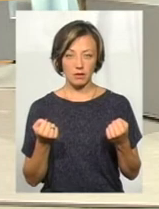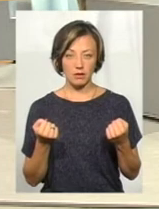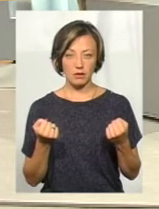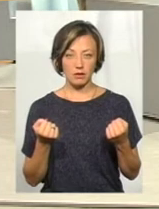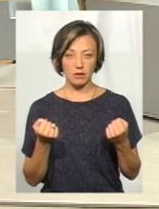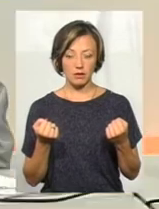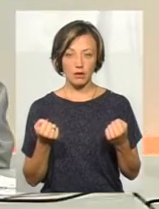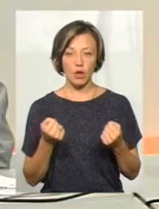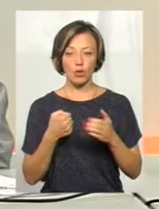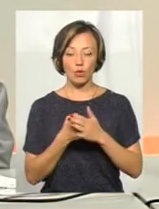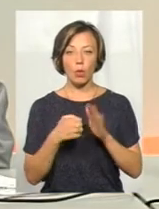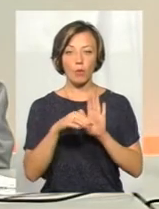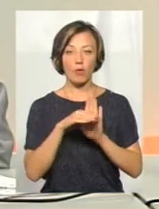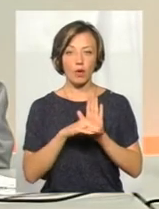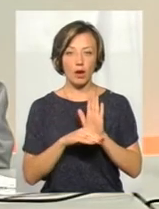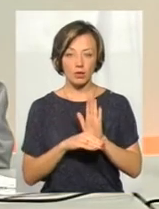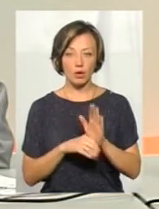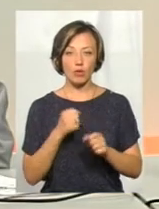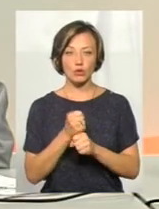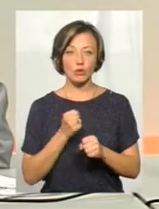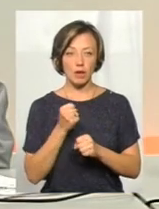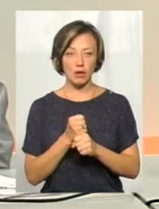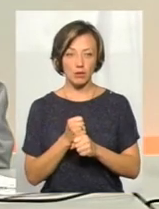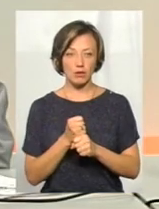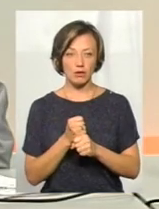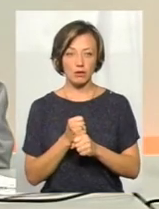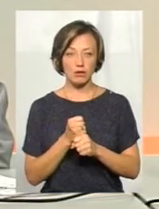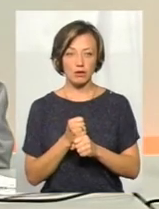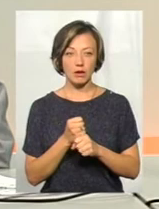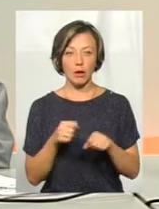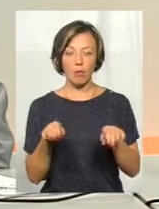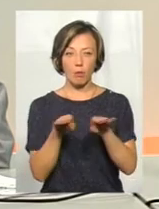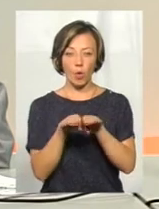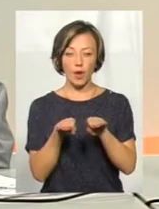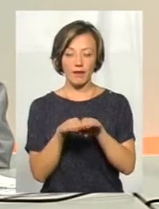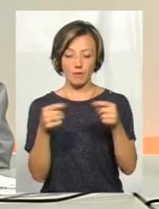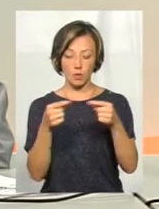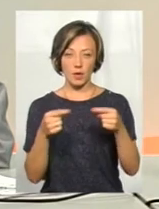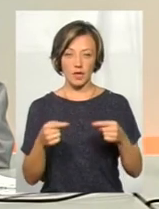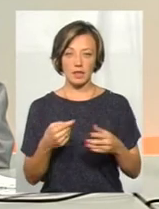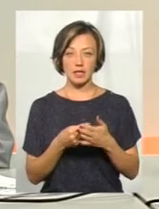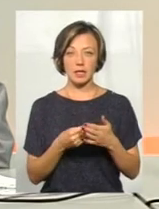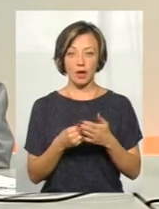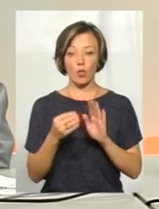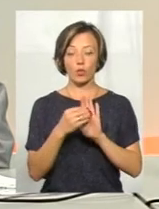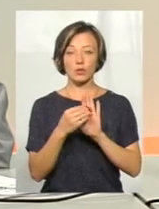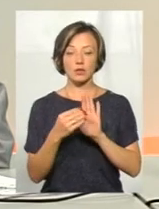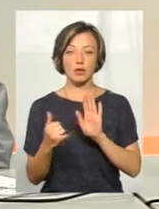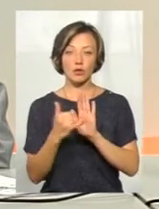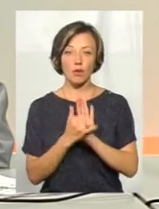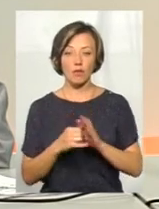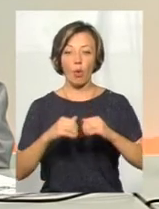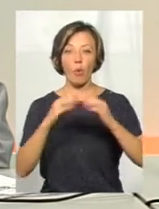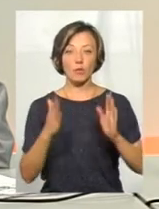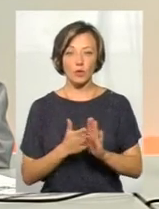порядку розробляє, тобто, порівнює ці ціни і встановлює граничну оптову відпускну ціну, від